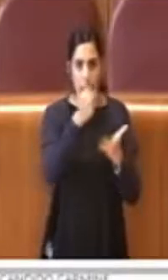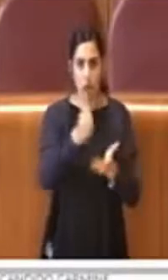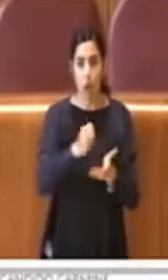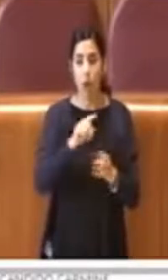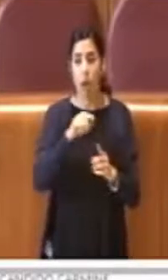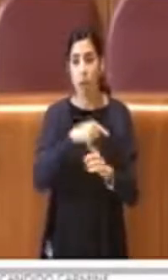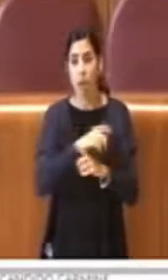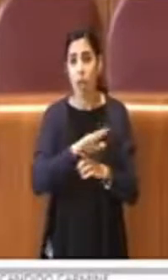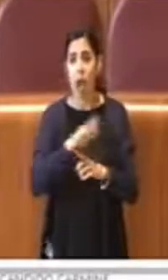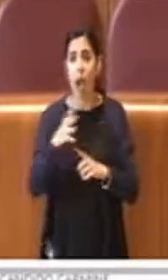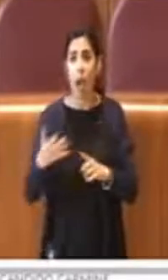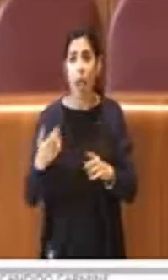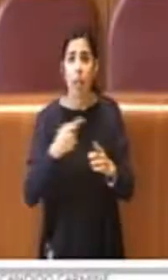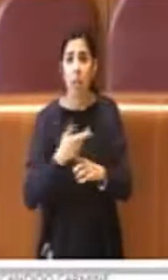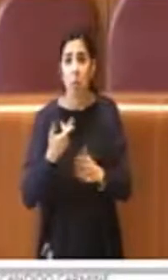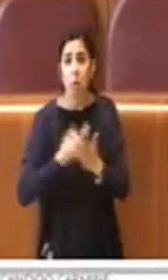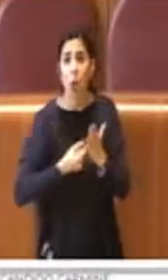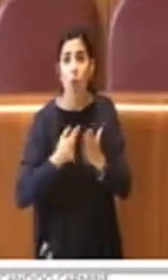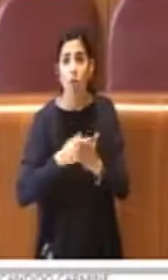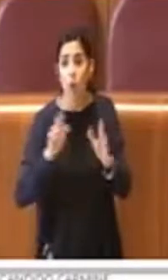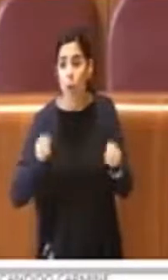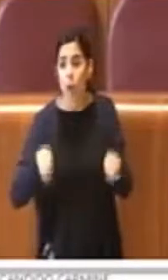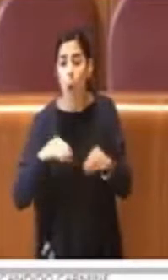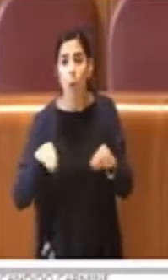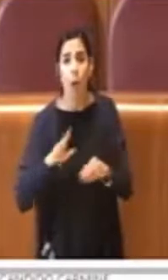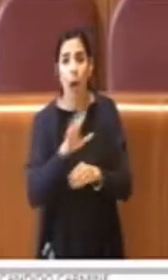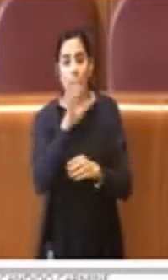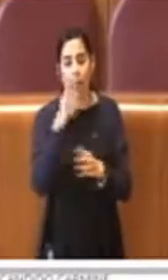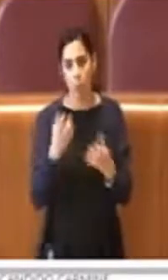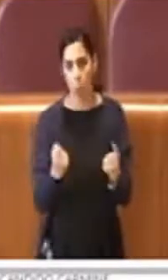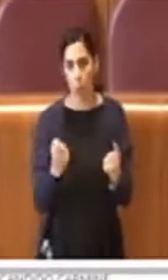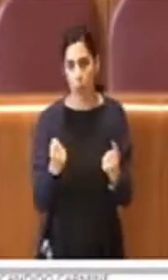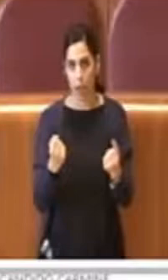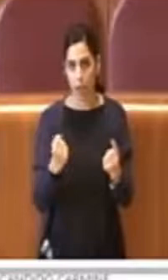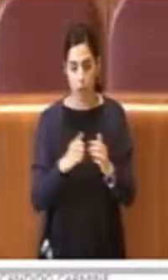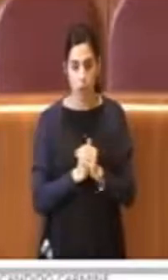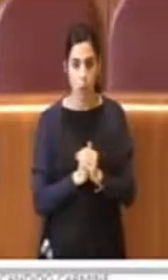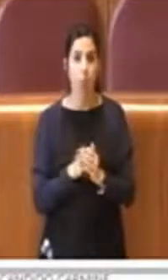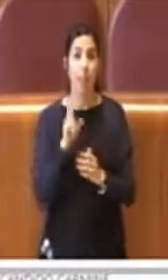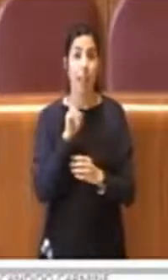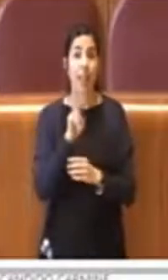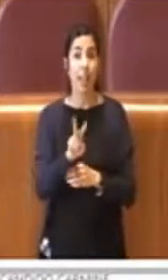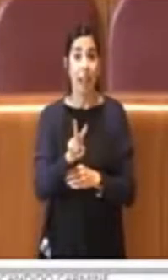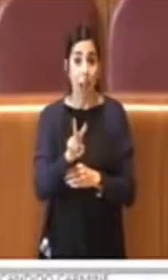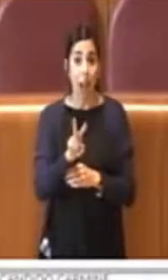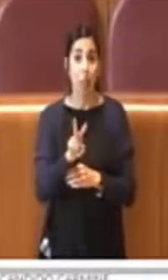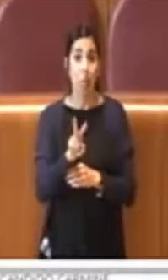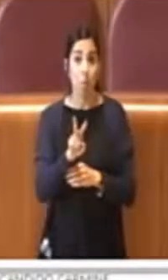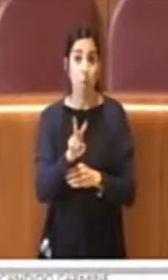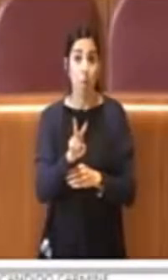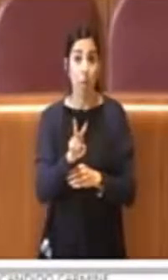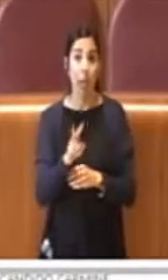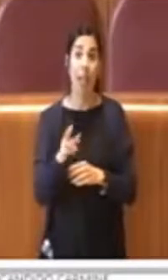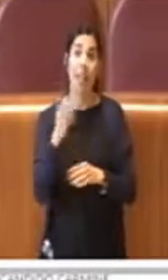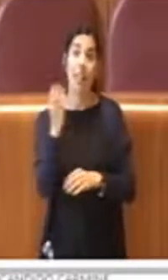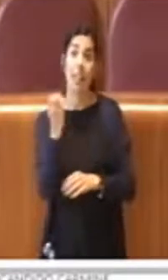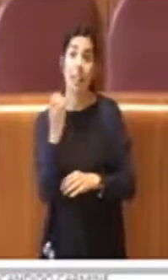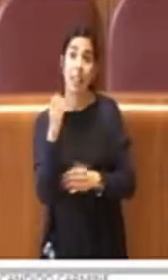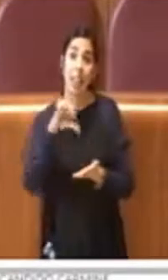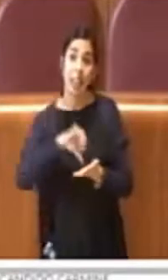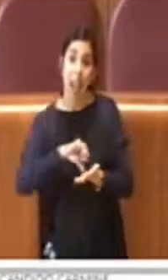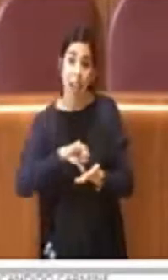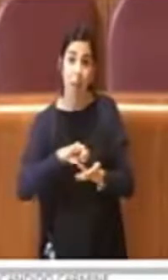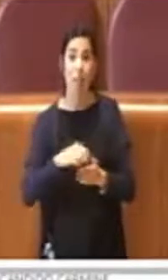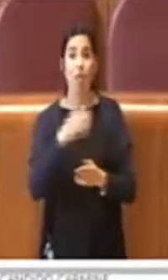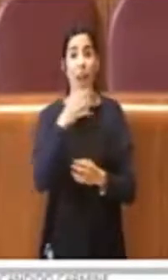altre opere che erano indietro con la progettazione. Quindi faccio un esempio concreto, il tram Termini Giardinetti Tor Vergata che è già in fase avanzata